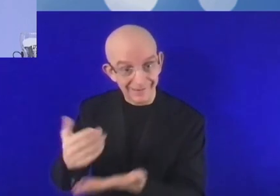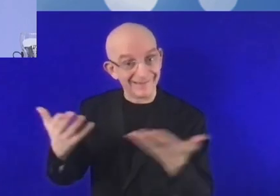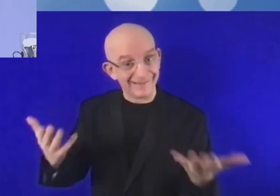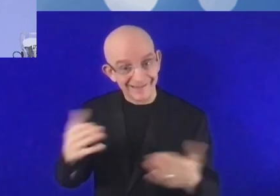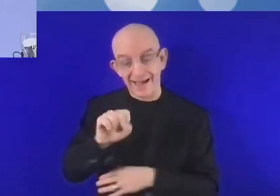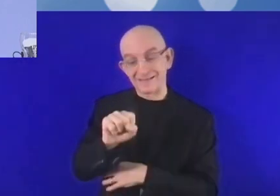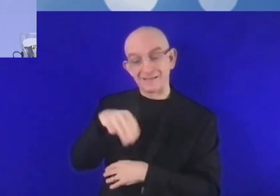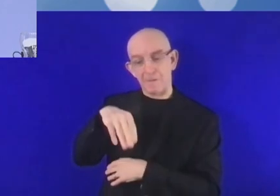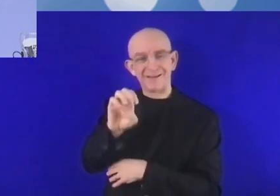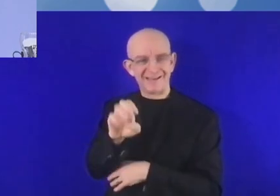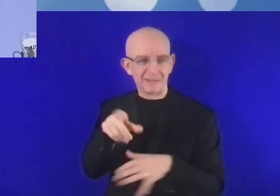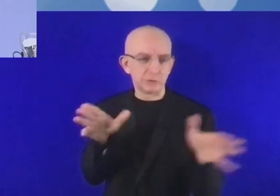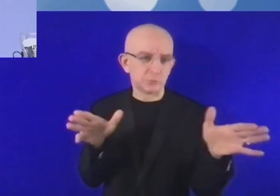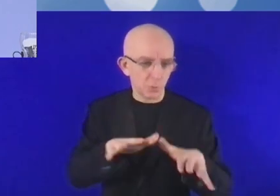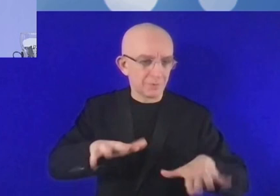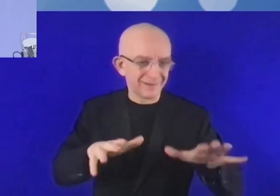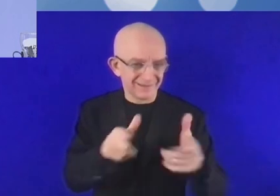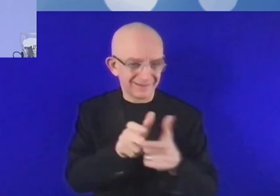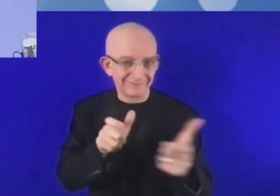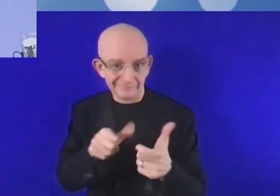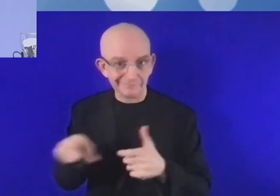'augmenter...